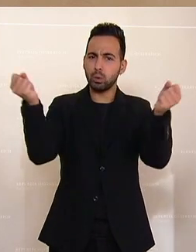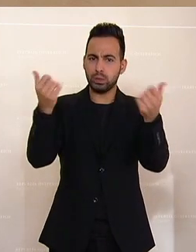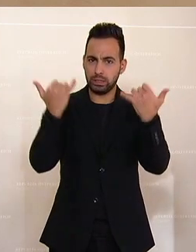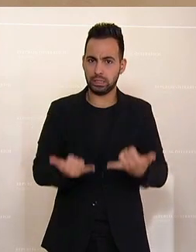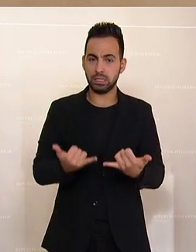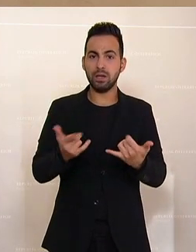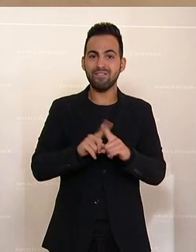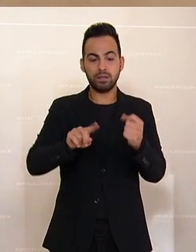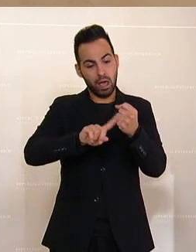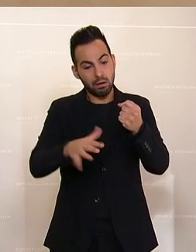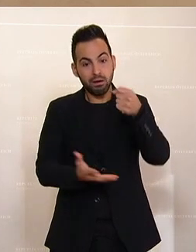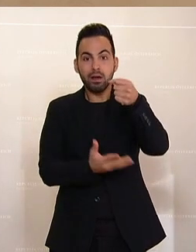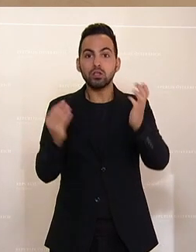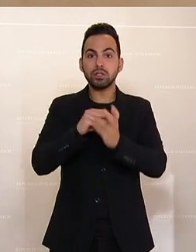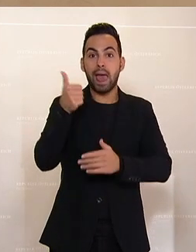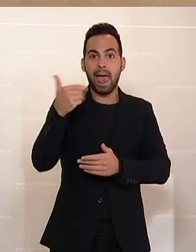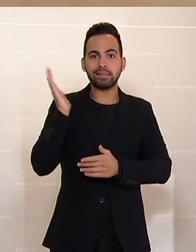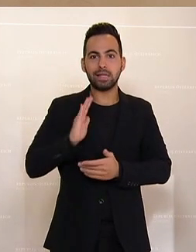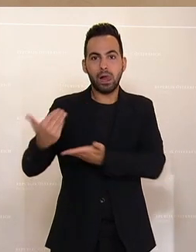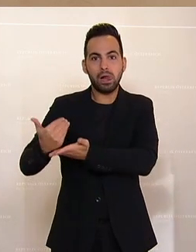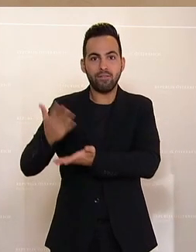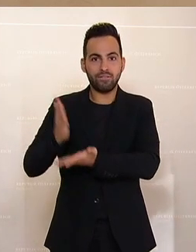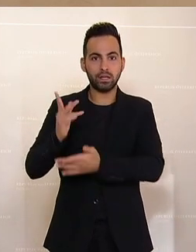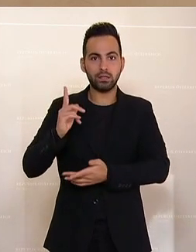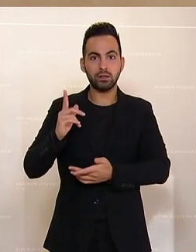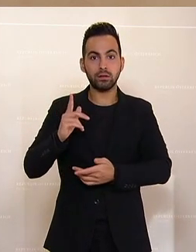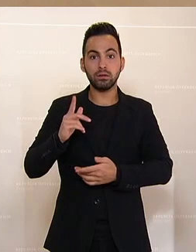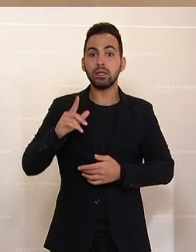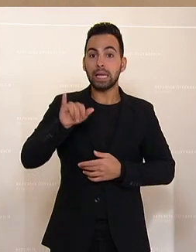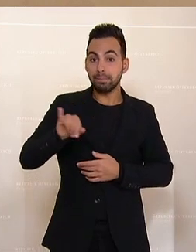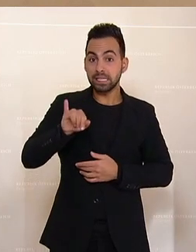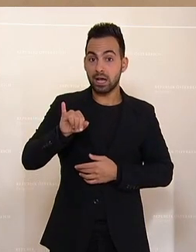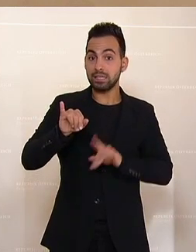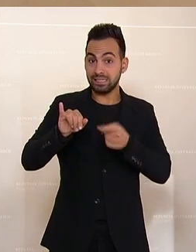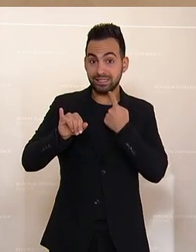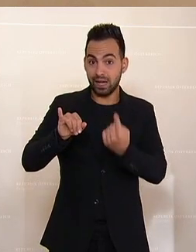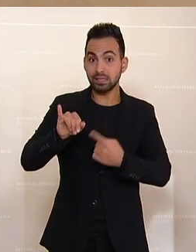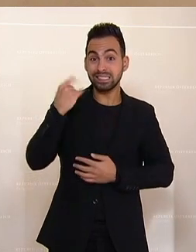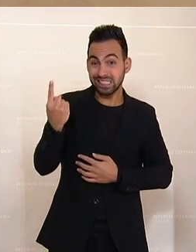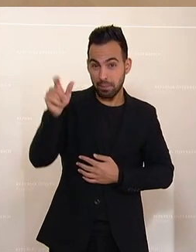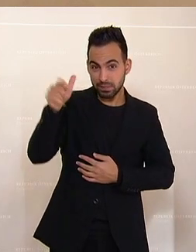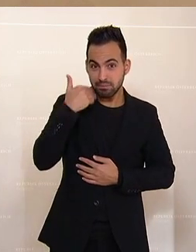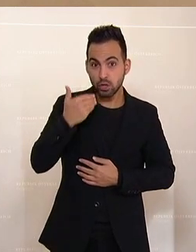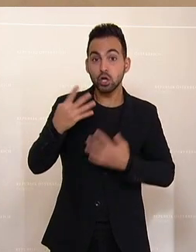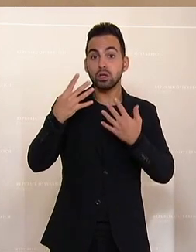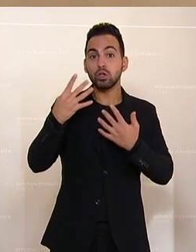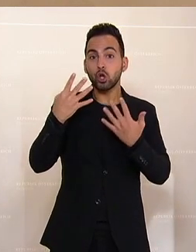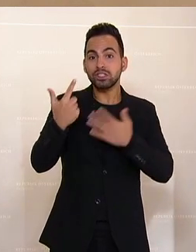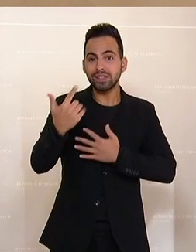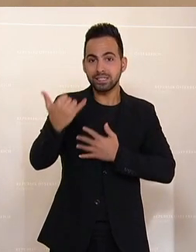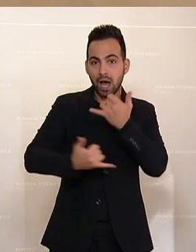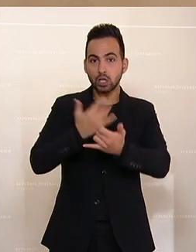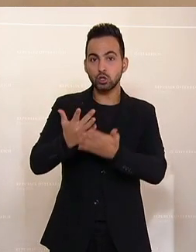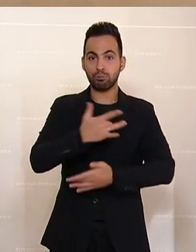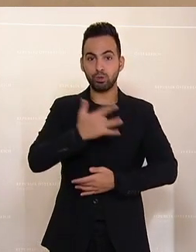einseitige Geldbeschaffung. Das sagt auch Johann Hingshammer, nicht der Erwin Angerader. Johann Hingshammer ist seit 29 Jahren Bürgermeister, ist seit